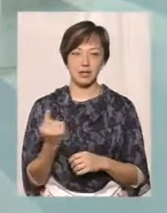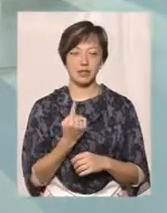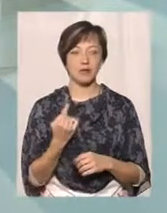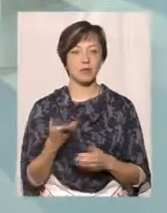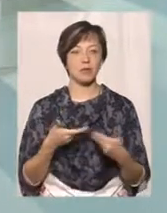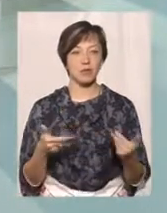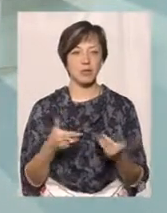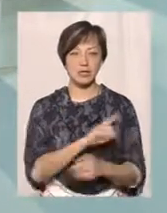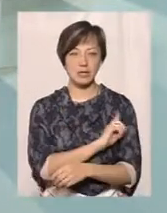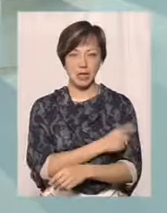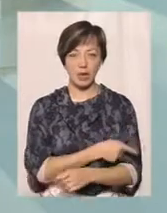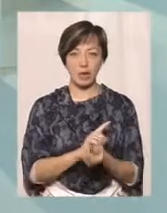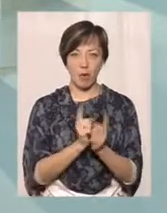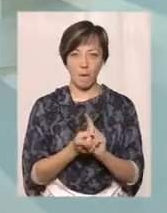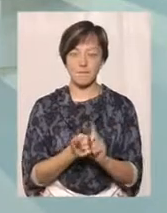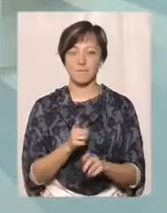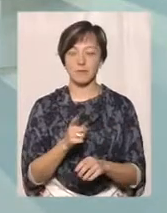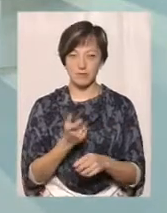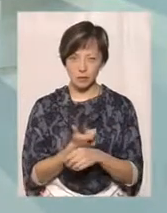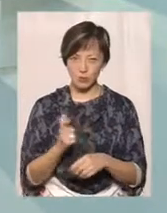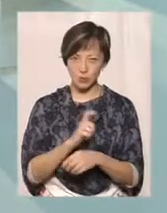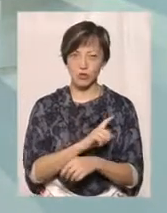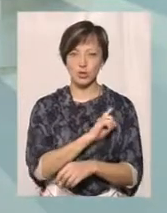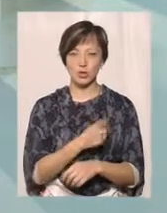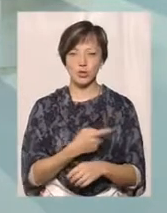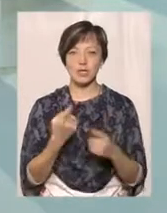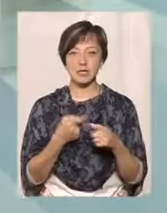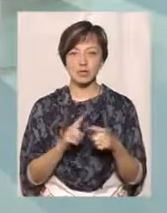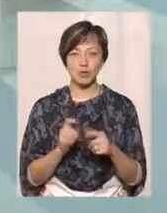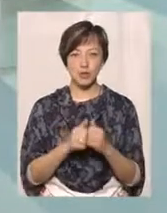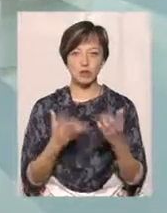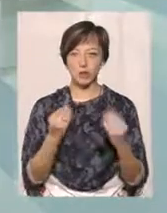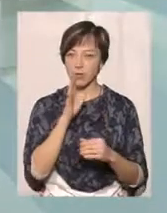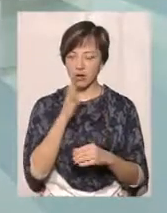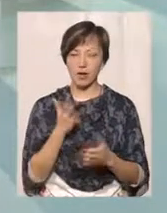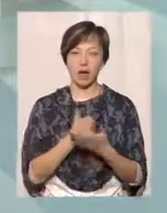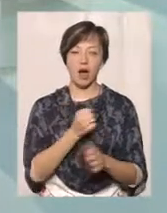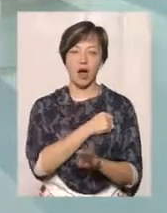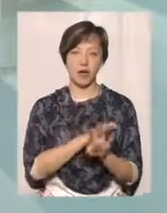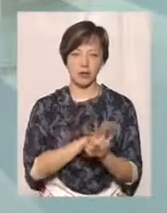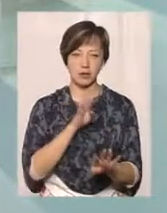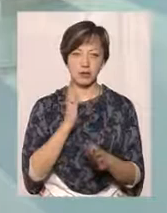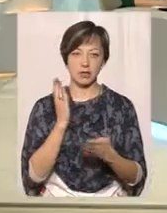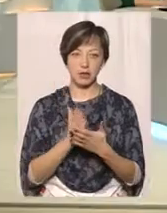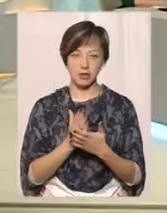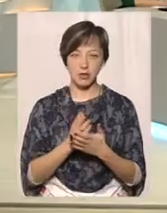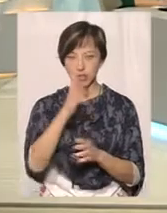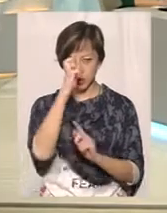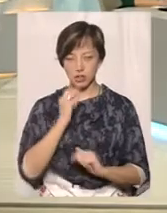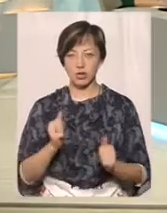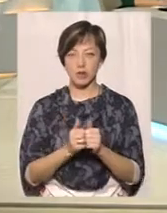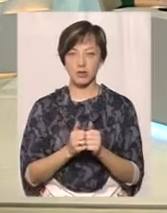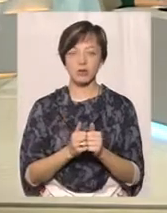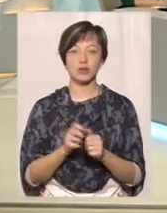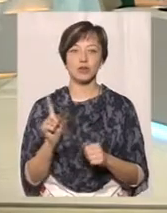що ми стаємо потужніші з кожним днем. І ми за ці п'ять років показали, що в нас є армія, що в нас є держава,